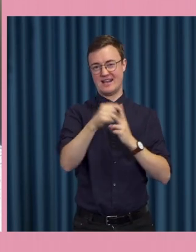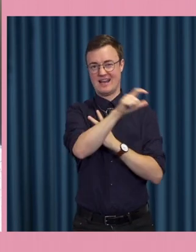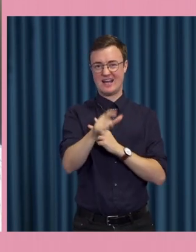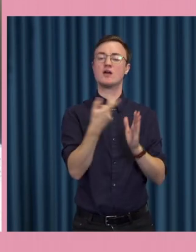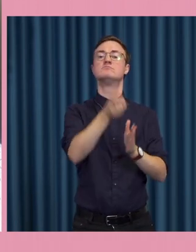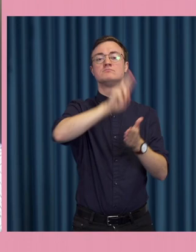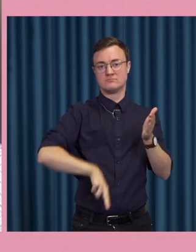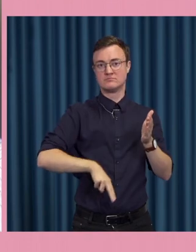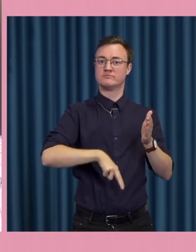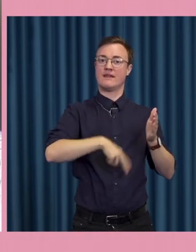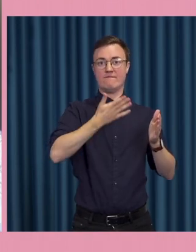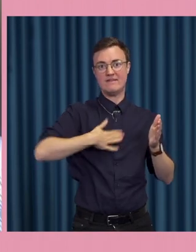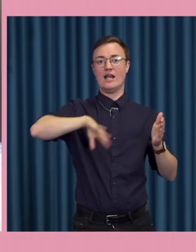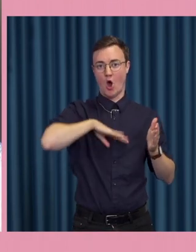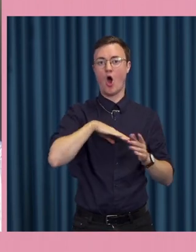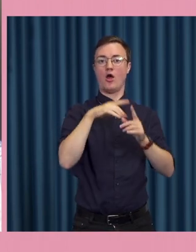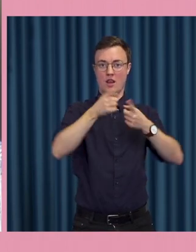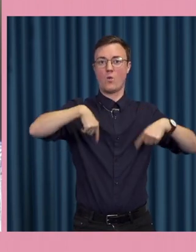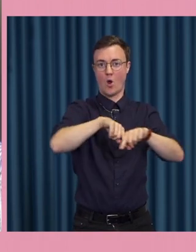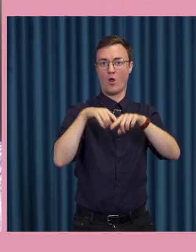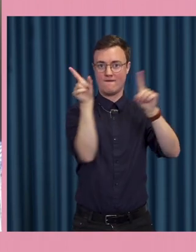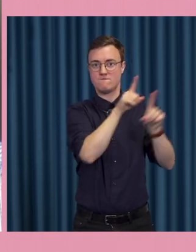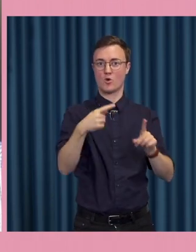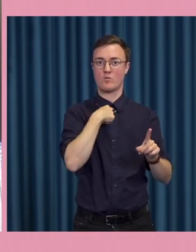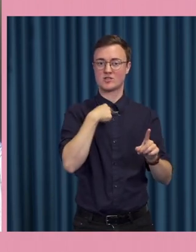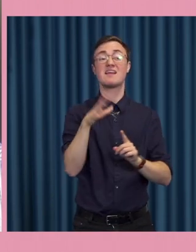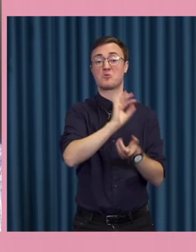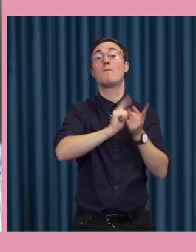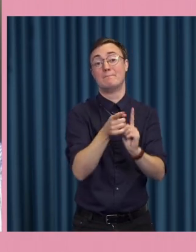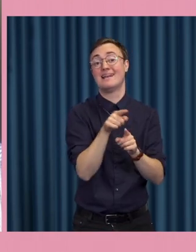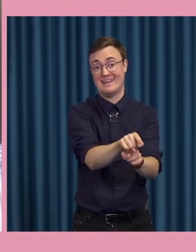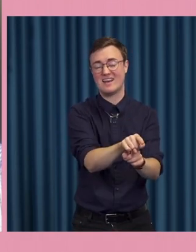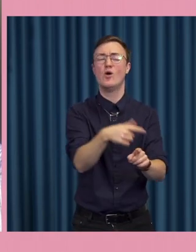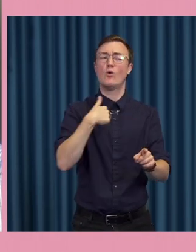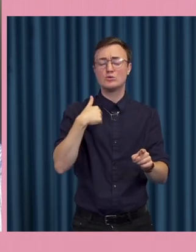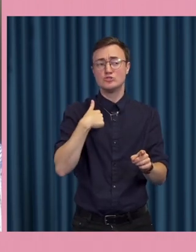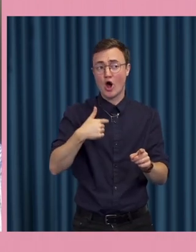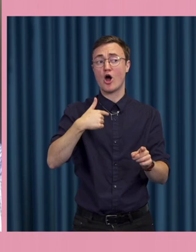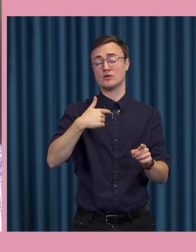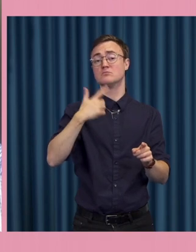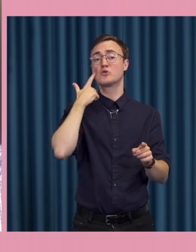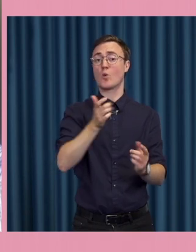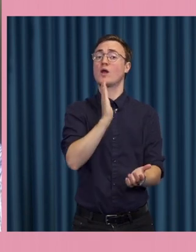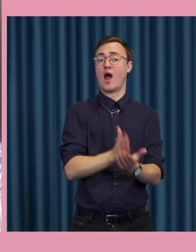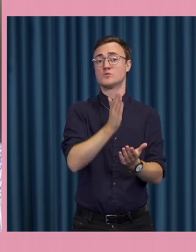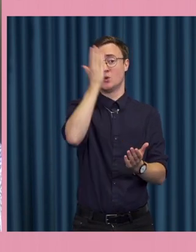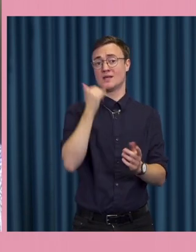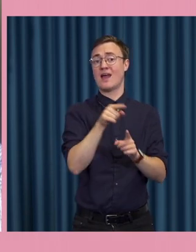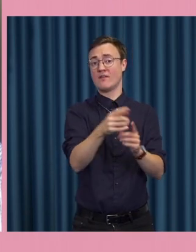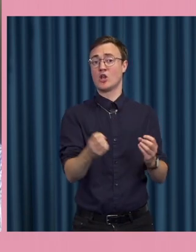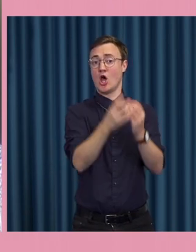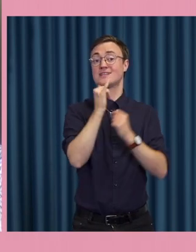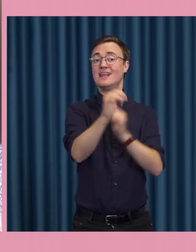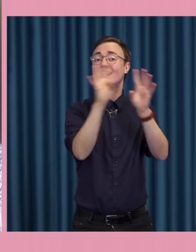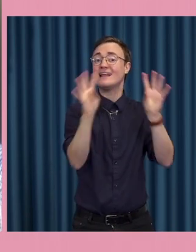lokal folkomröstning så blir det det och jag menar att man skulle i högre grad kunna göra det på